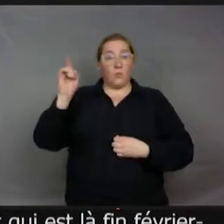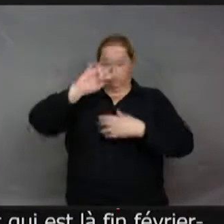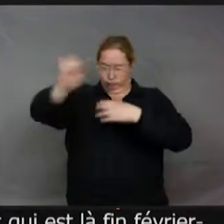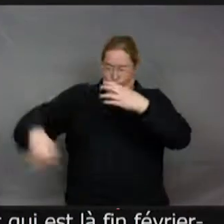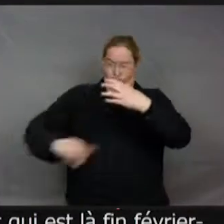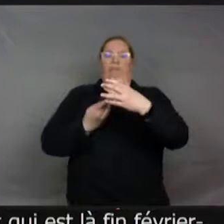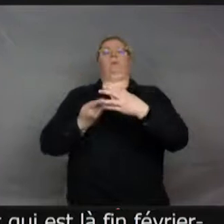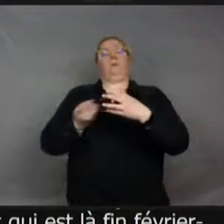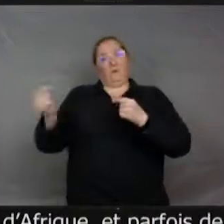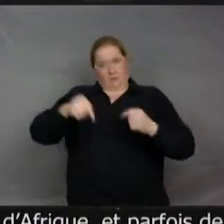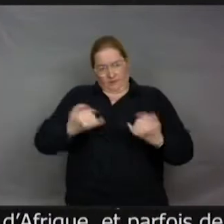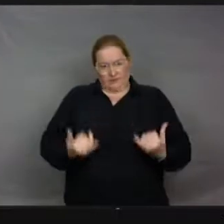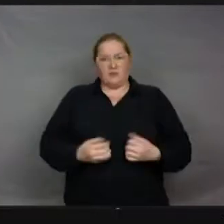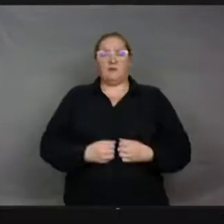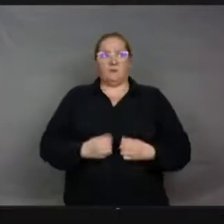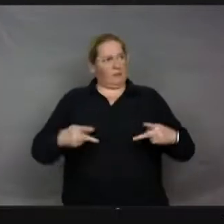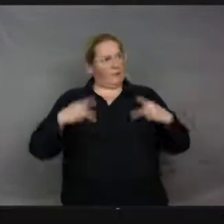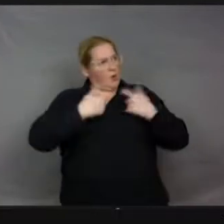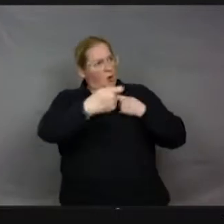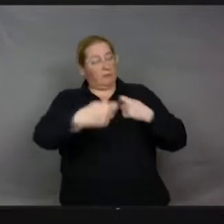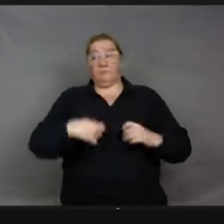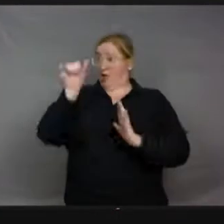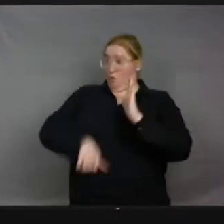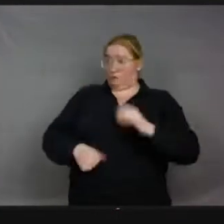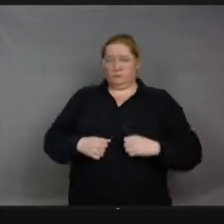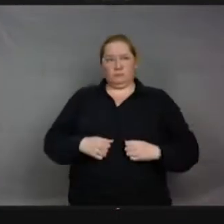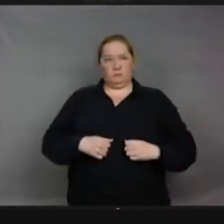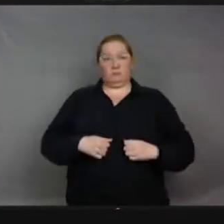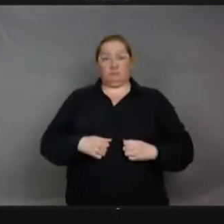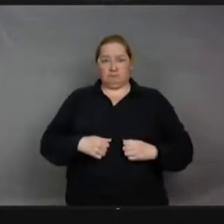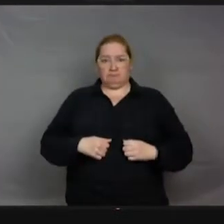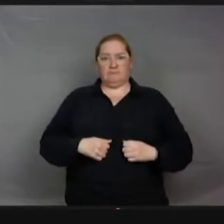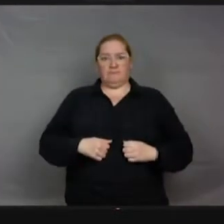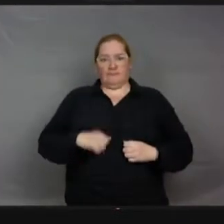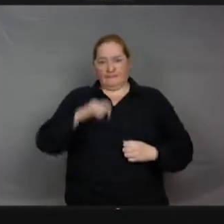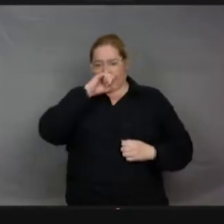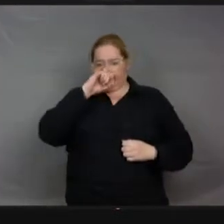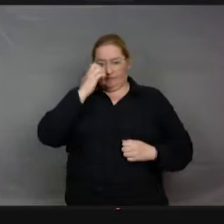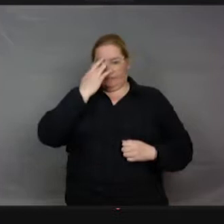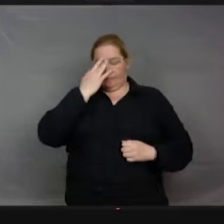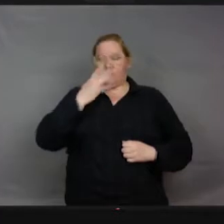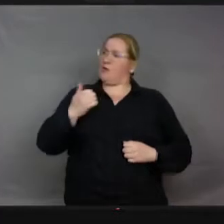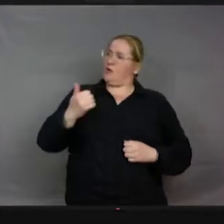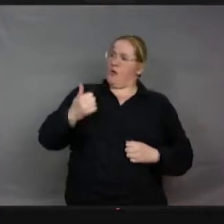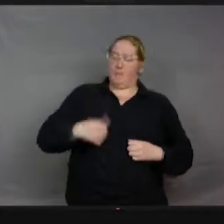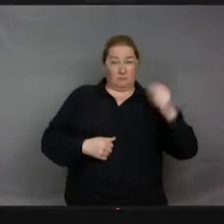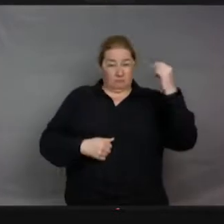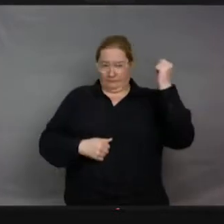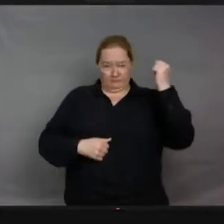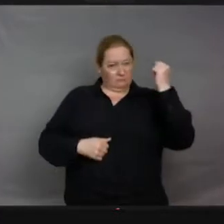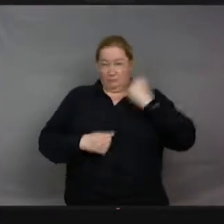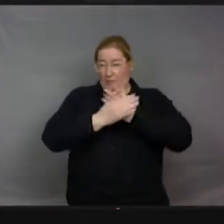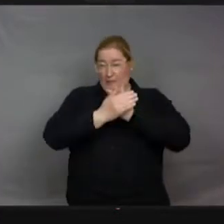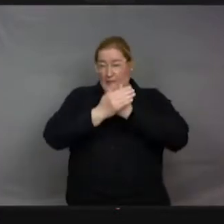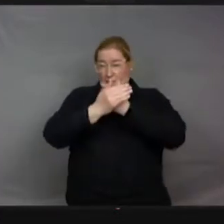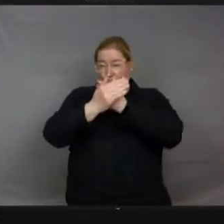parce que le temps d'arrivée... Un mois. Un mois. En fait, ils font le trajet de façon très rapide. Et donc, celui dont je